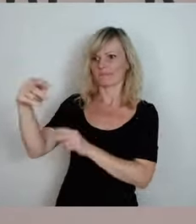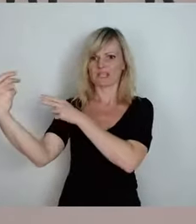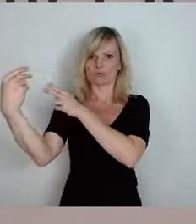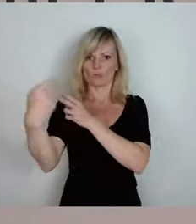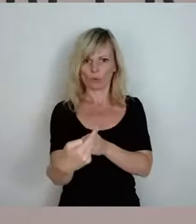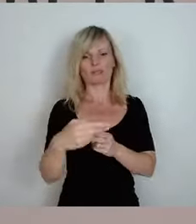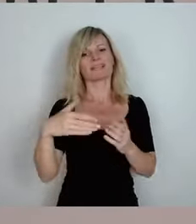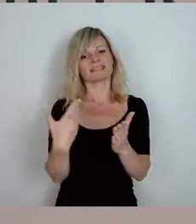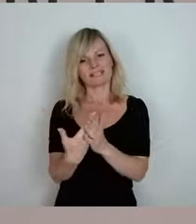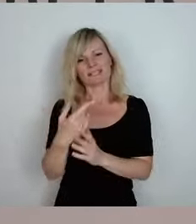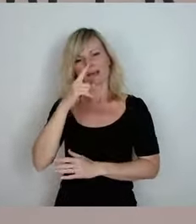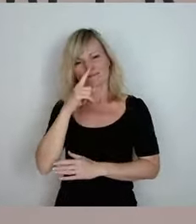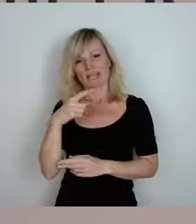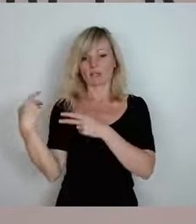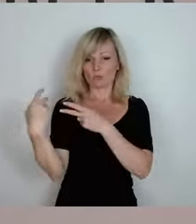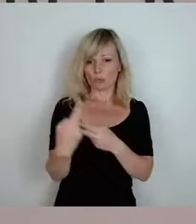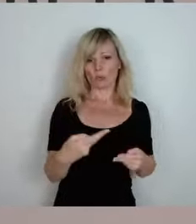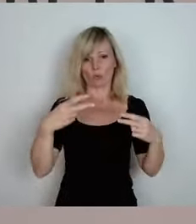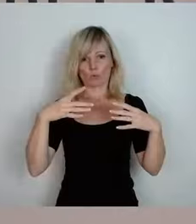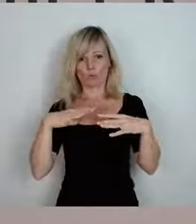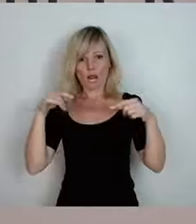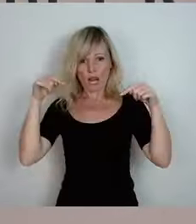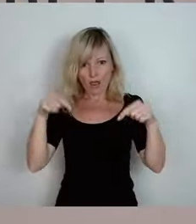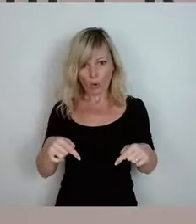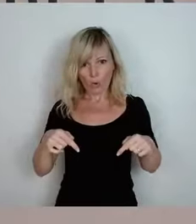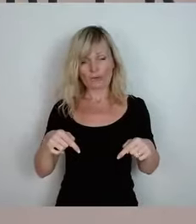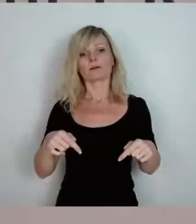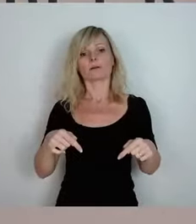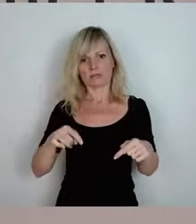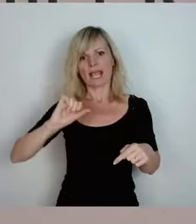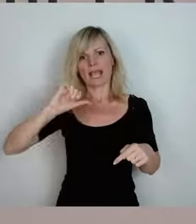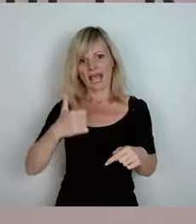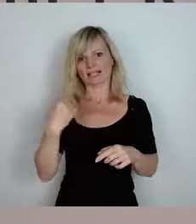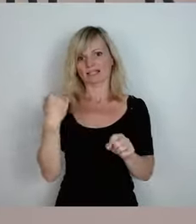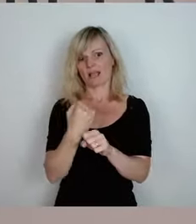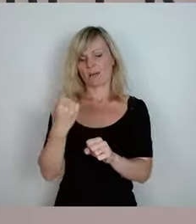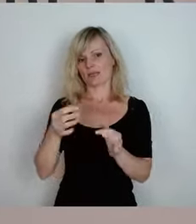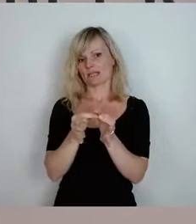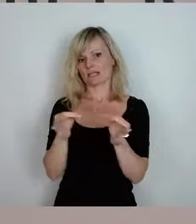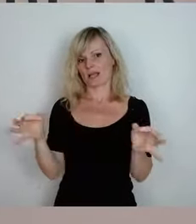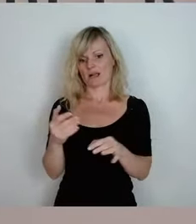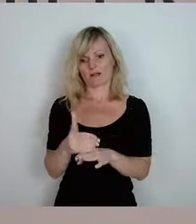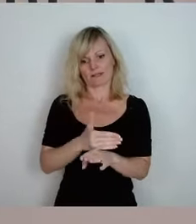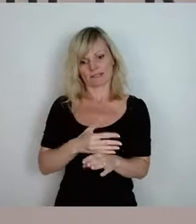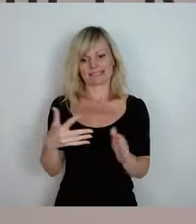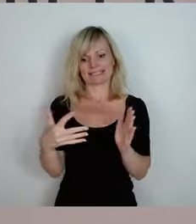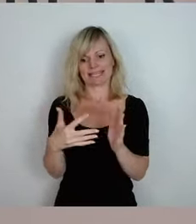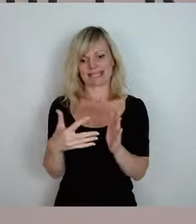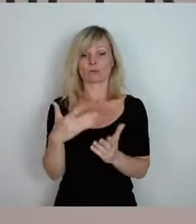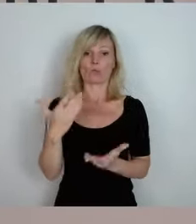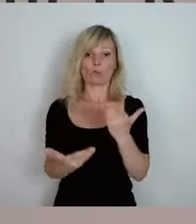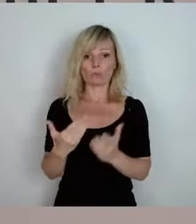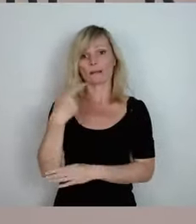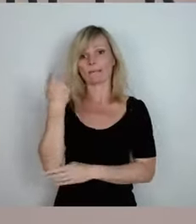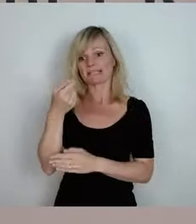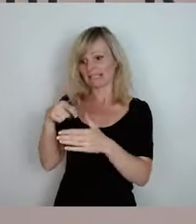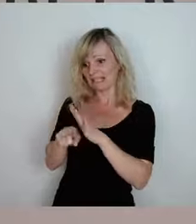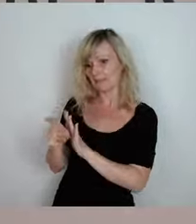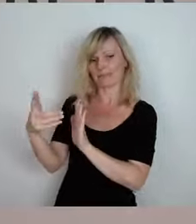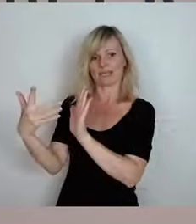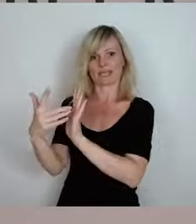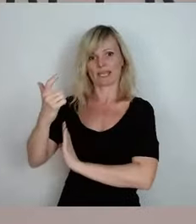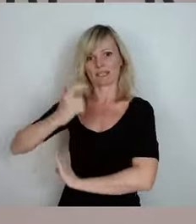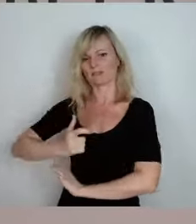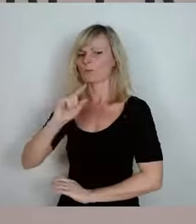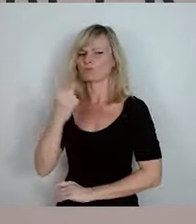nachdem er aus dem Urlaub kommt, testen am ersten Arbeitstag oder man lässt sich im Betrieb testen. Das geht auch. Muss nicht ins Corona